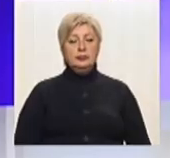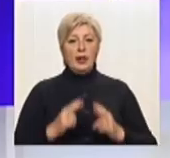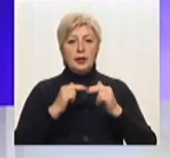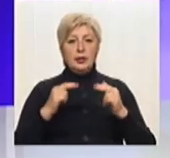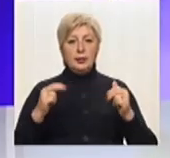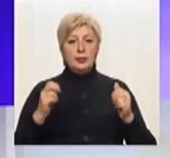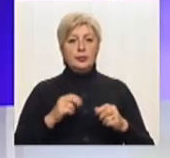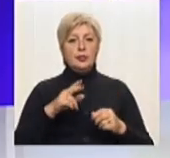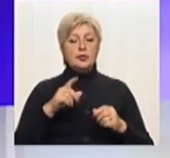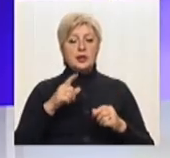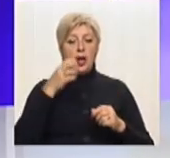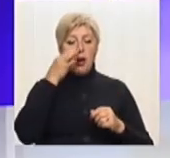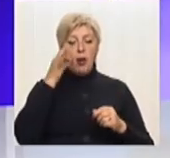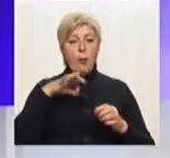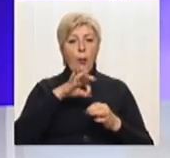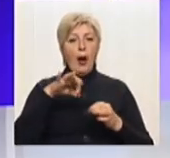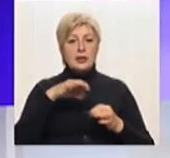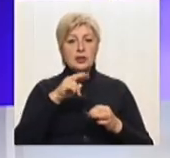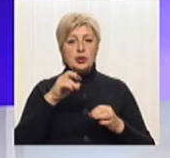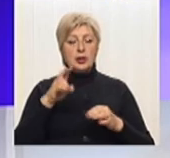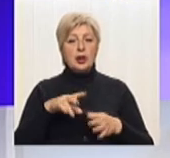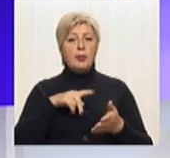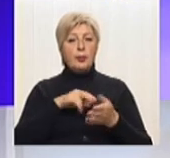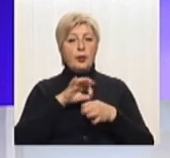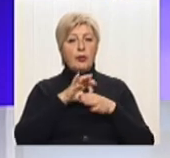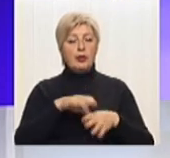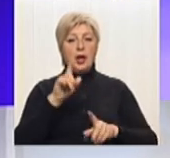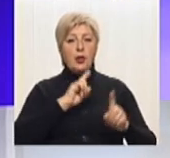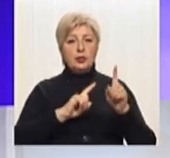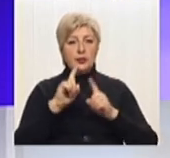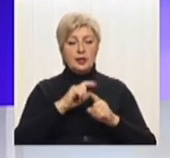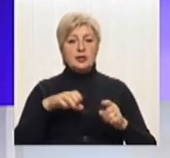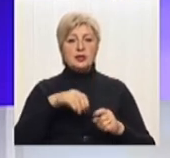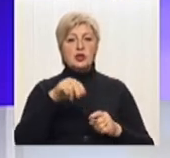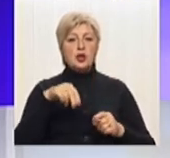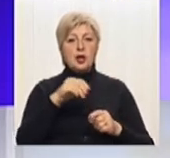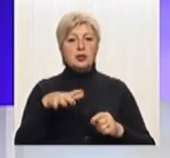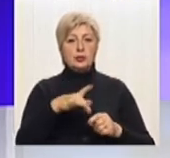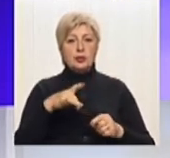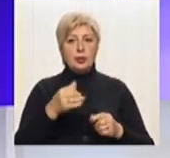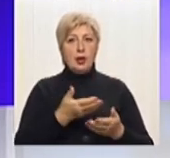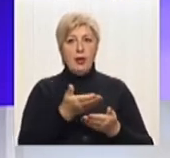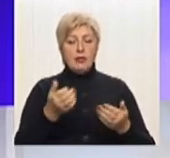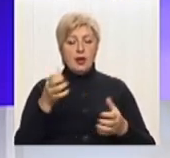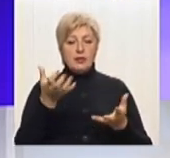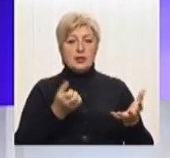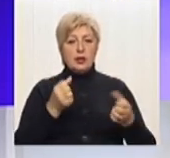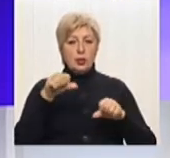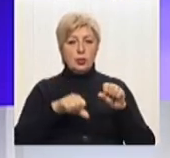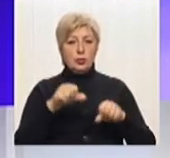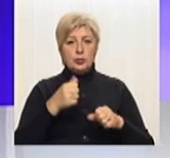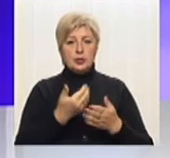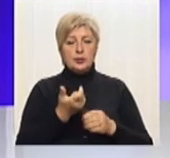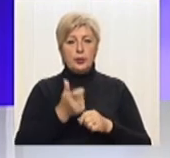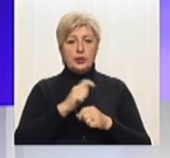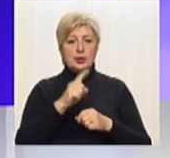Дніпропетровські пасічники провели конференцію у селі Сольсько-Михайлівка Солонянського району. У ній взяли участь понад 150 пасічників із